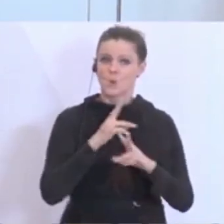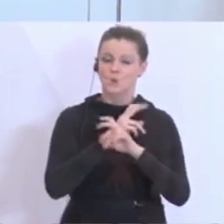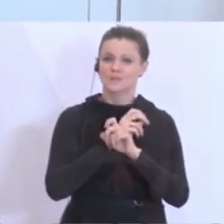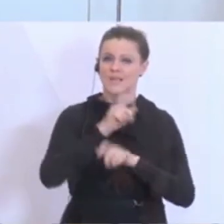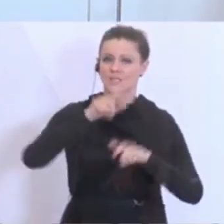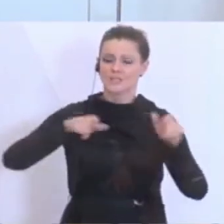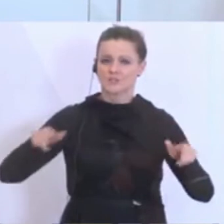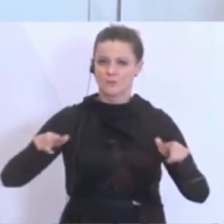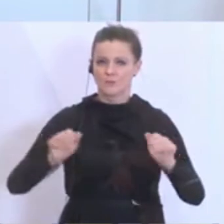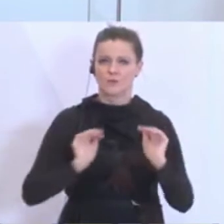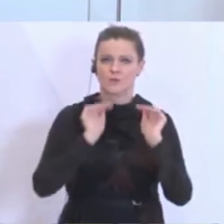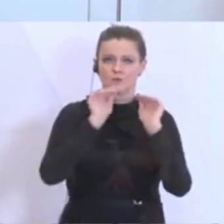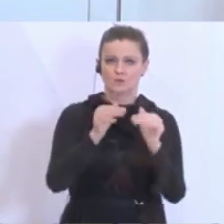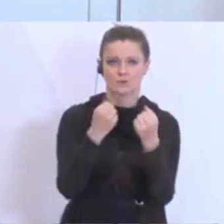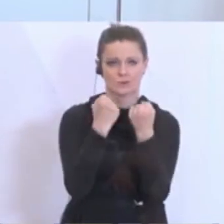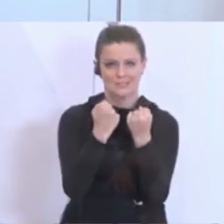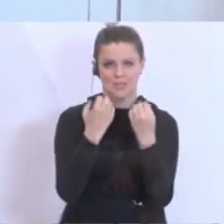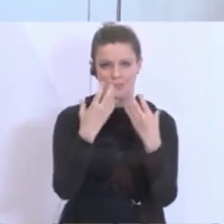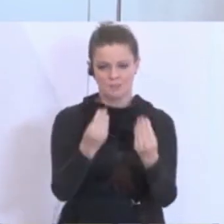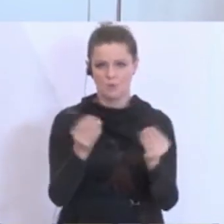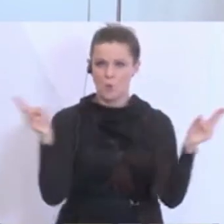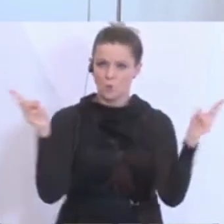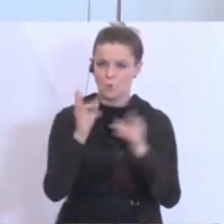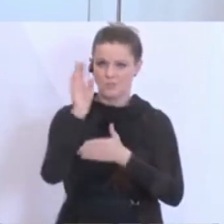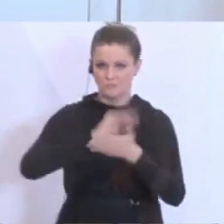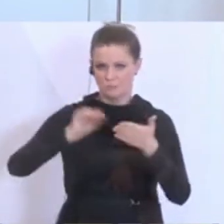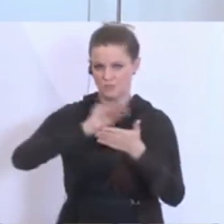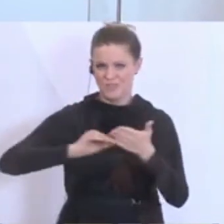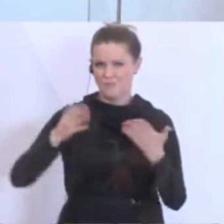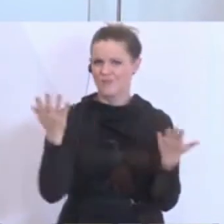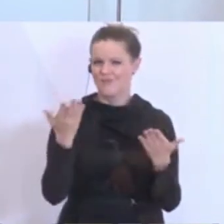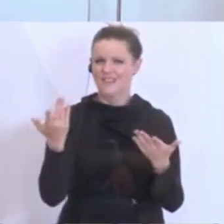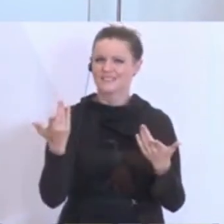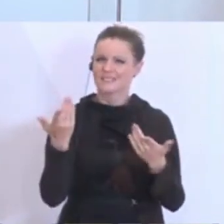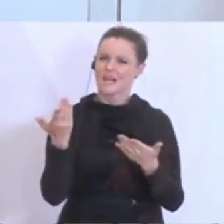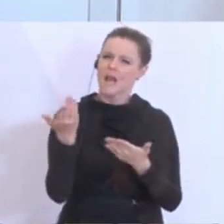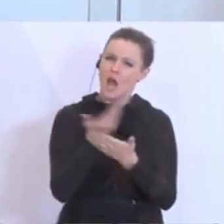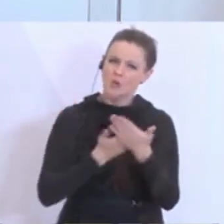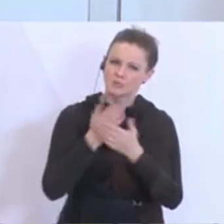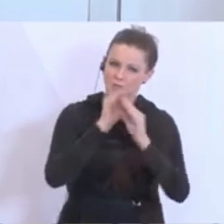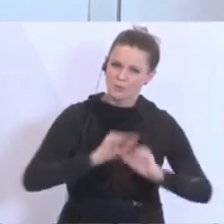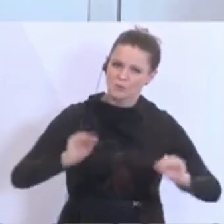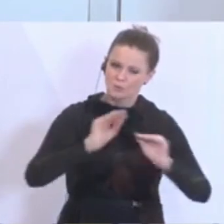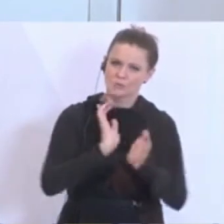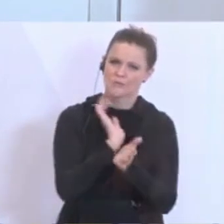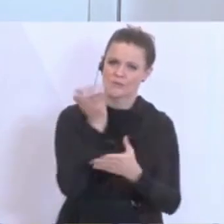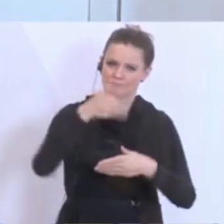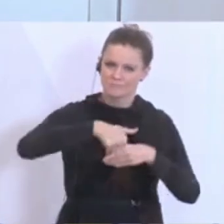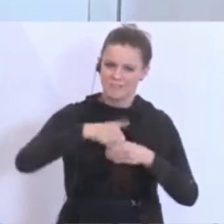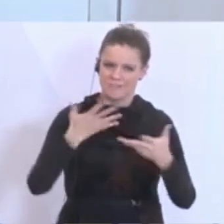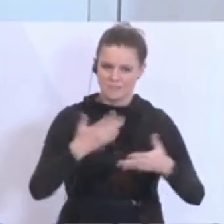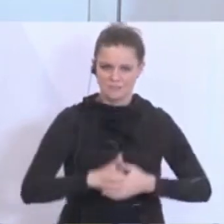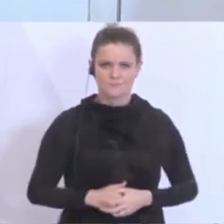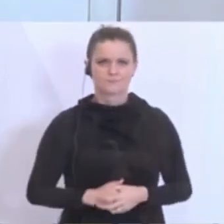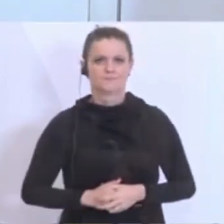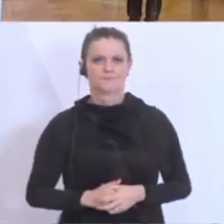Bevölkerung. Soweit eine kurze Umschreibung dieser bevorstehenden Ausbildungsaufgaben. Vielen Dank. Vielen Dank